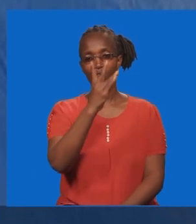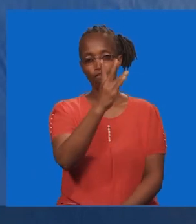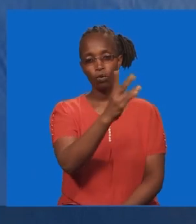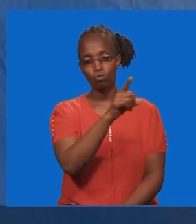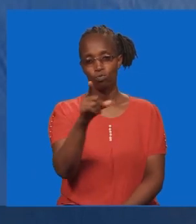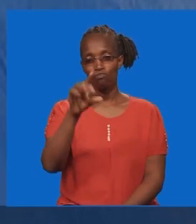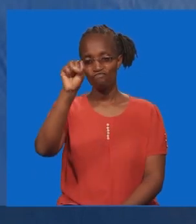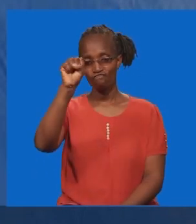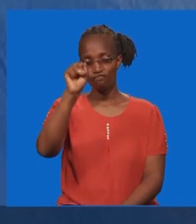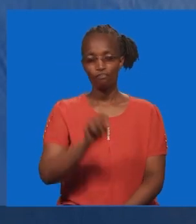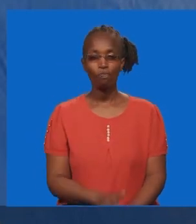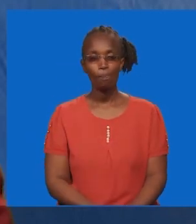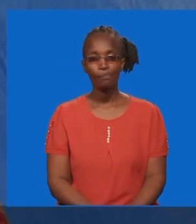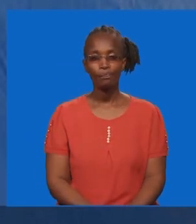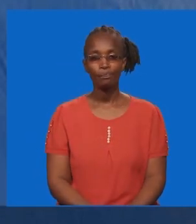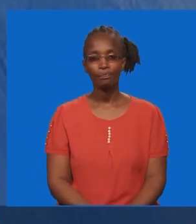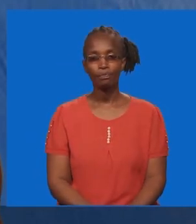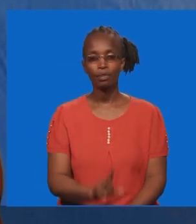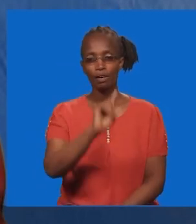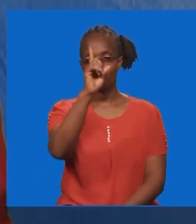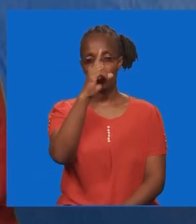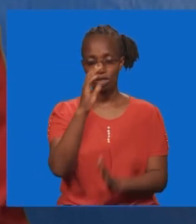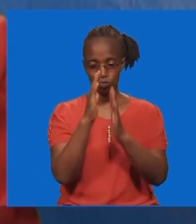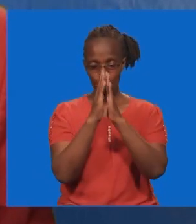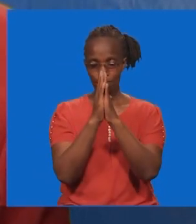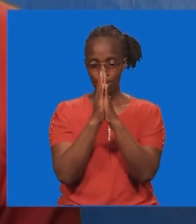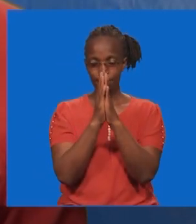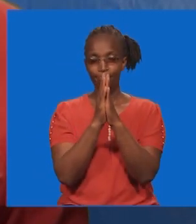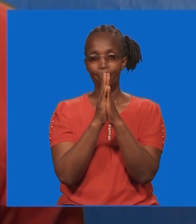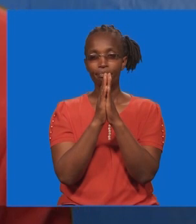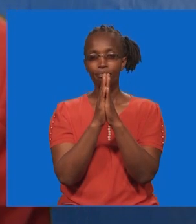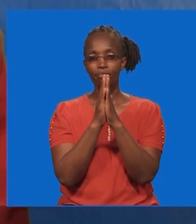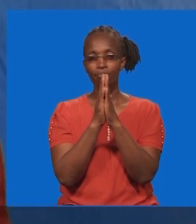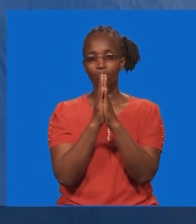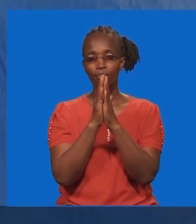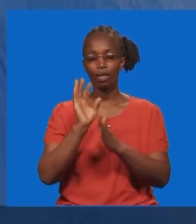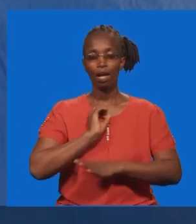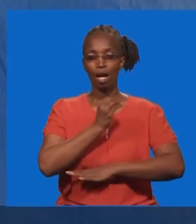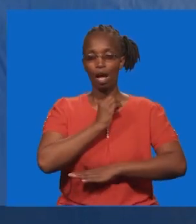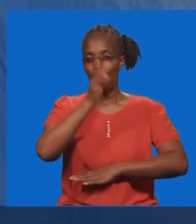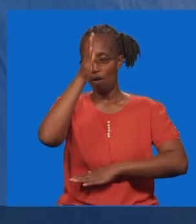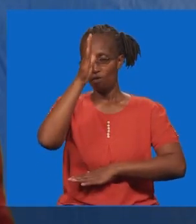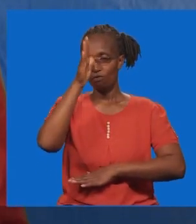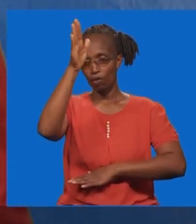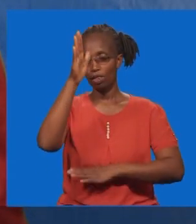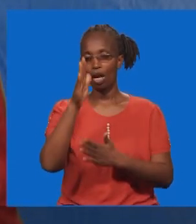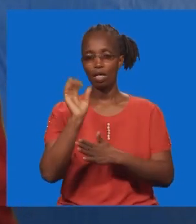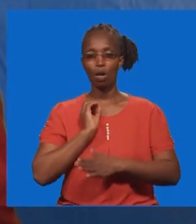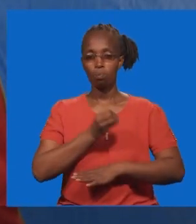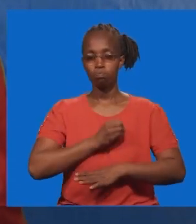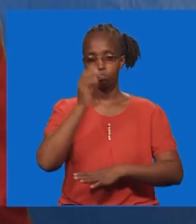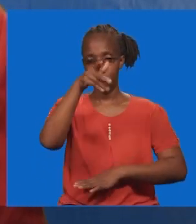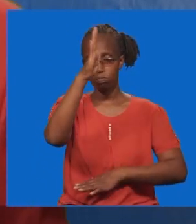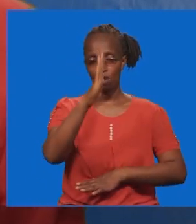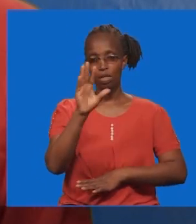mstari wa ine na pia mstari wa tano. Na tuwombe ni kwa anjili ya nenolake, bwana. Mungu mtakatifu na